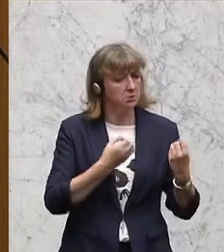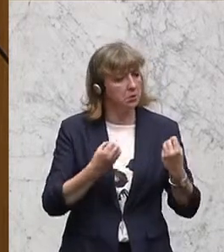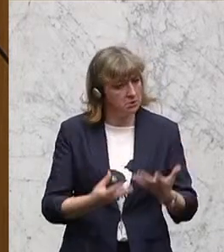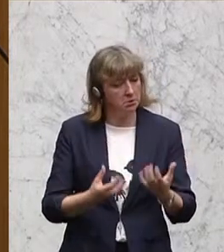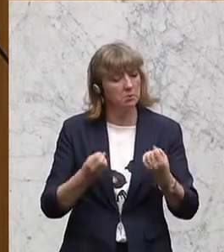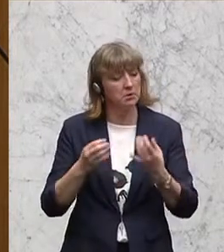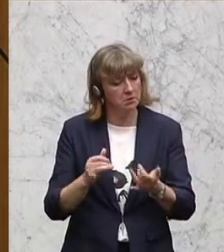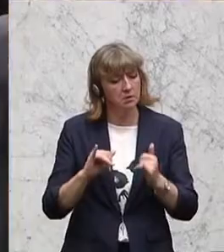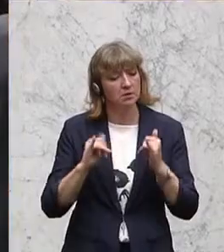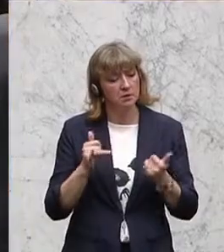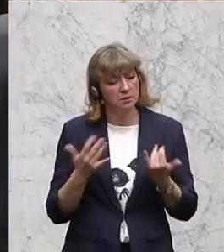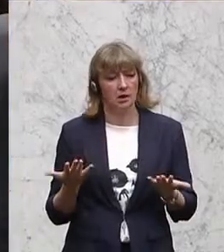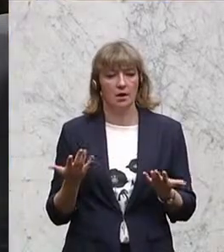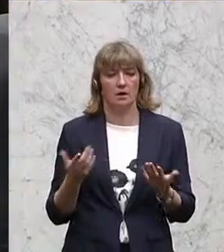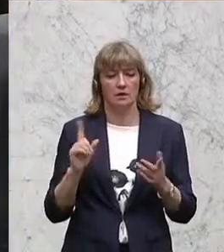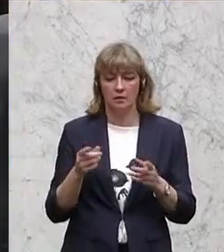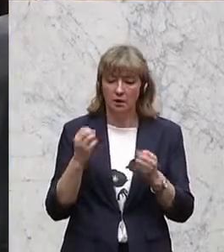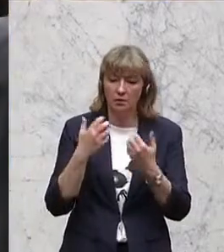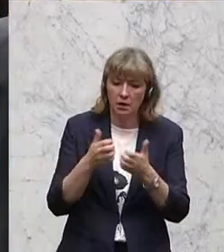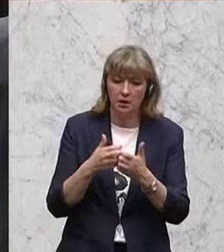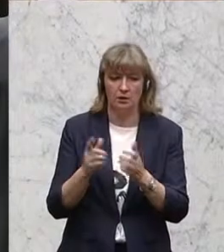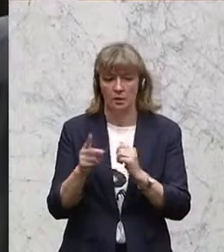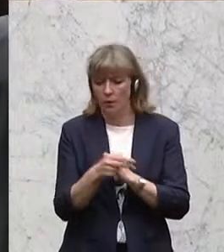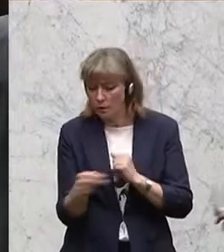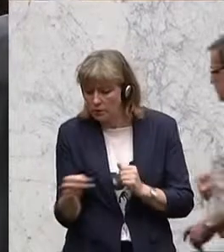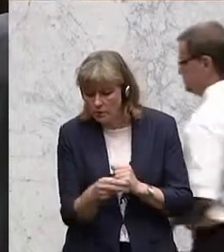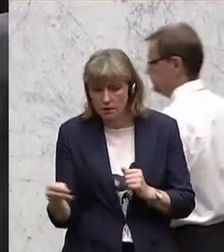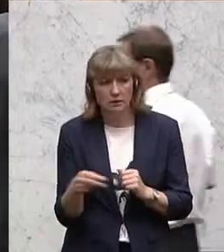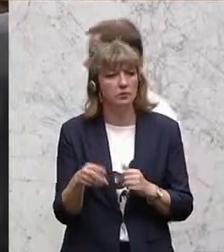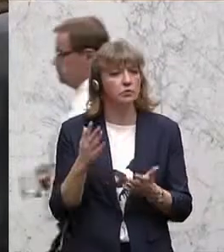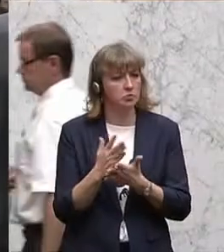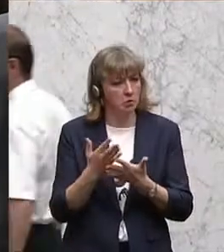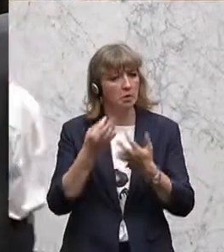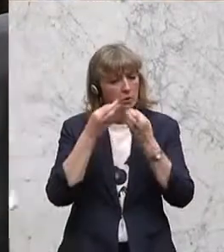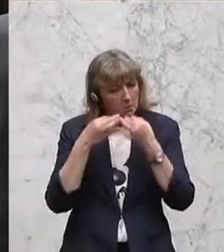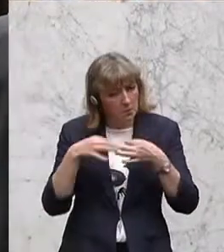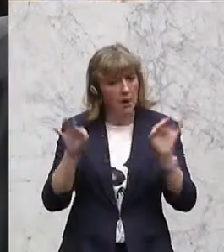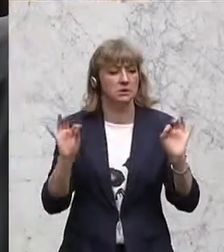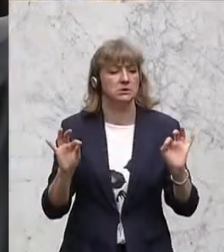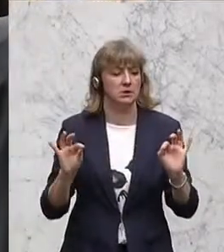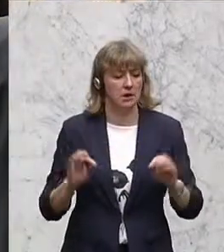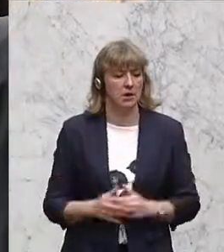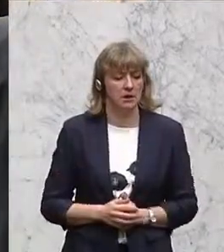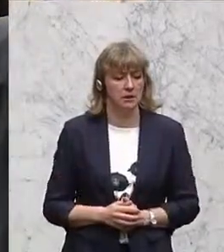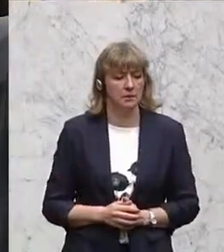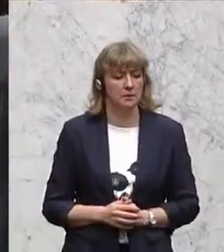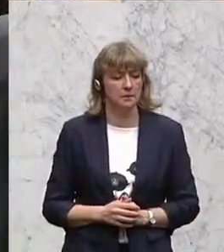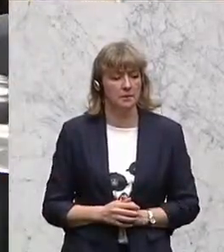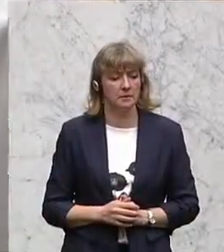Richtung Untertitel. Da hat es sich verbessert. Und das ist auch